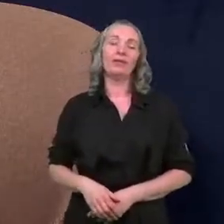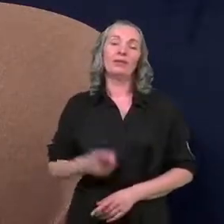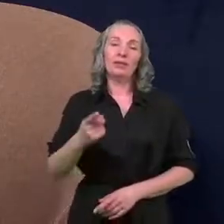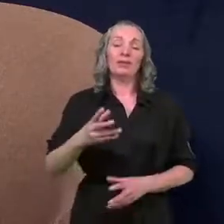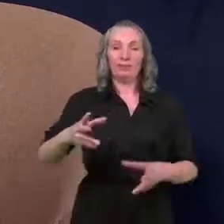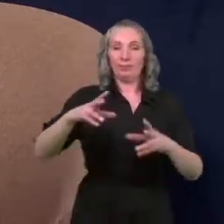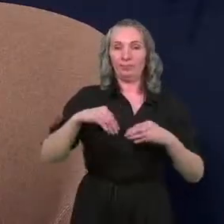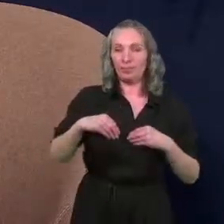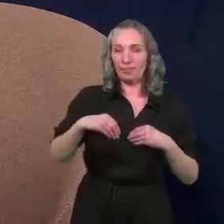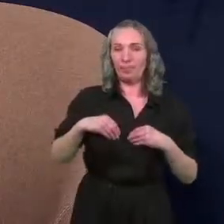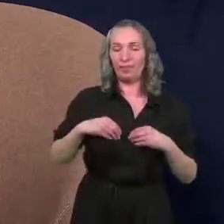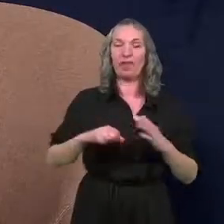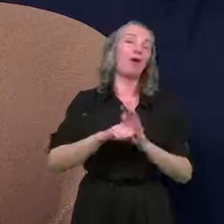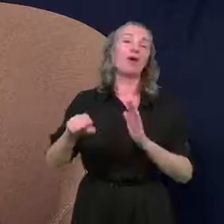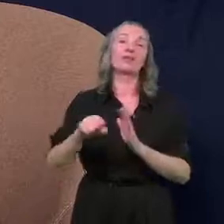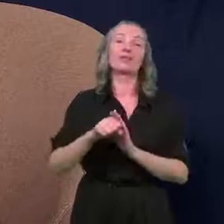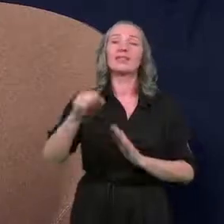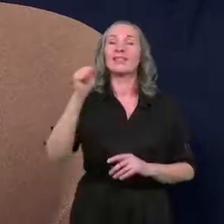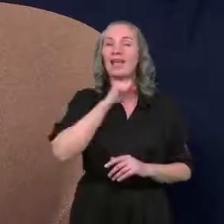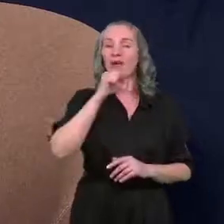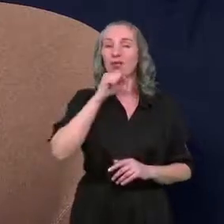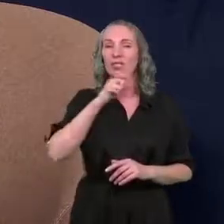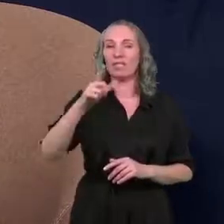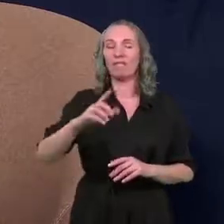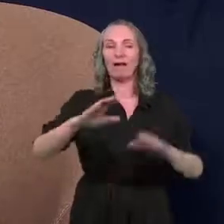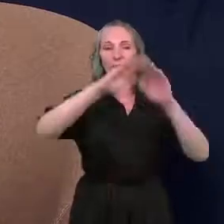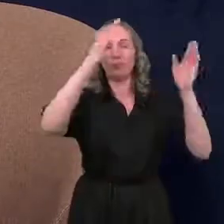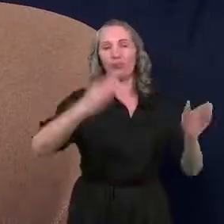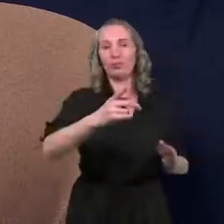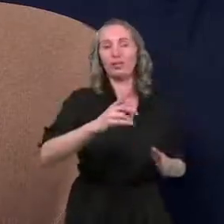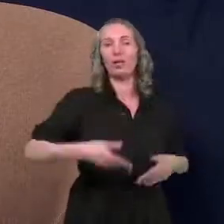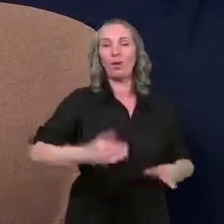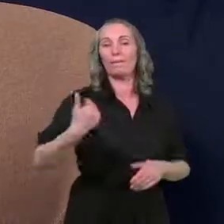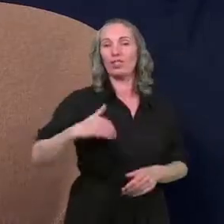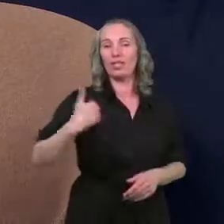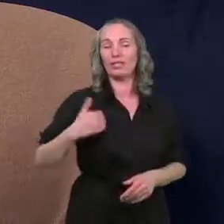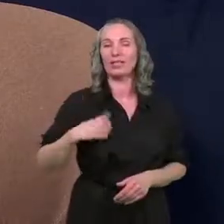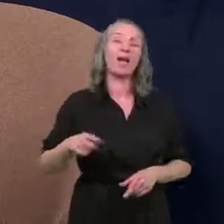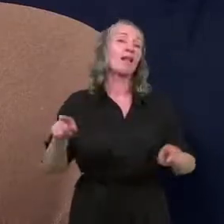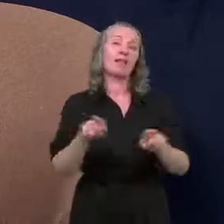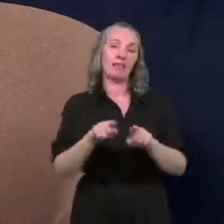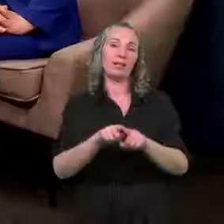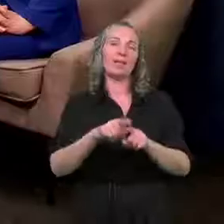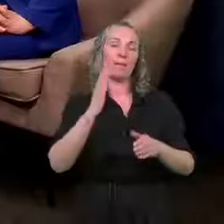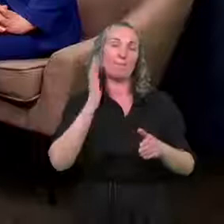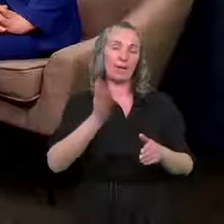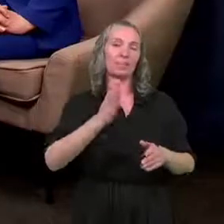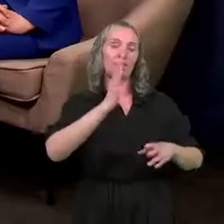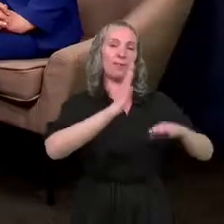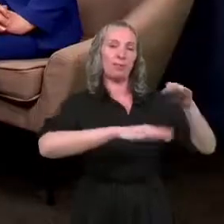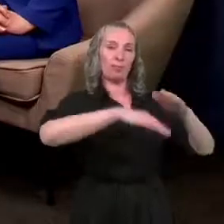Przejęliśmy od starosty budynek na Brzeskiej, gdzie również będziemy budować